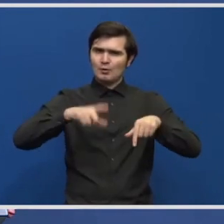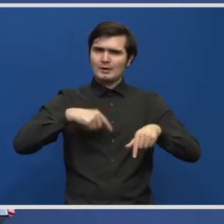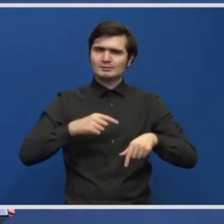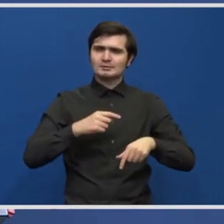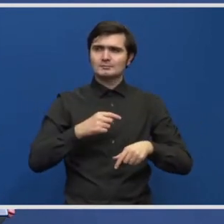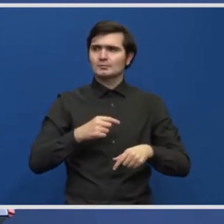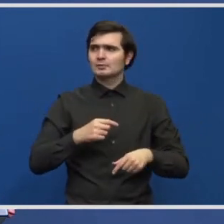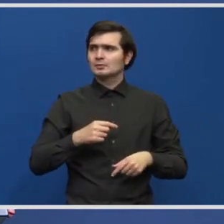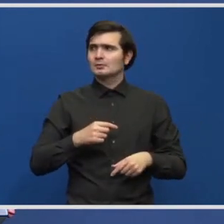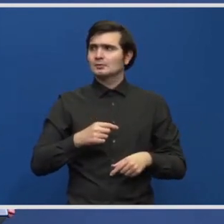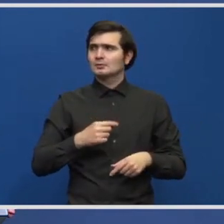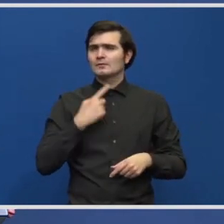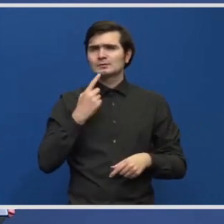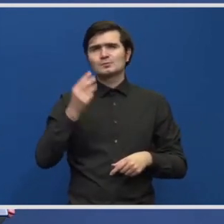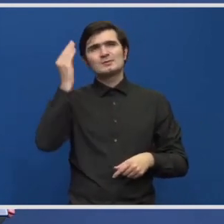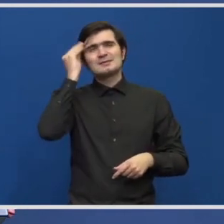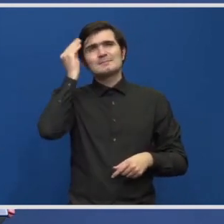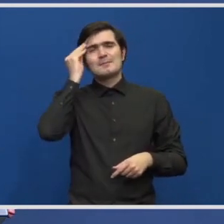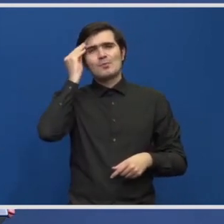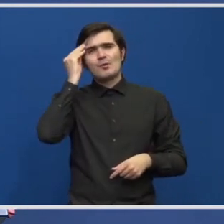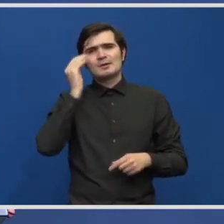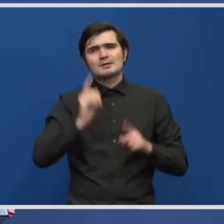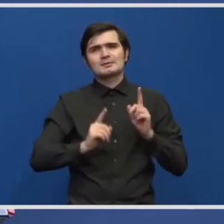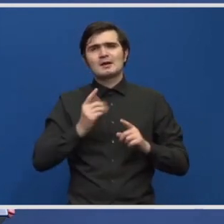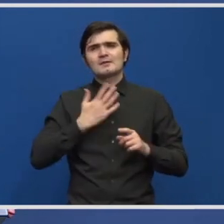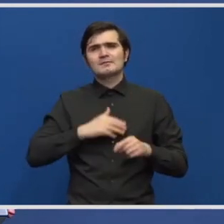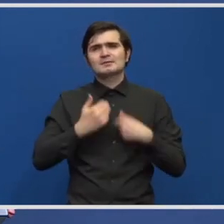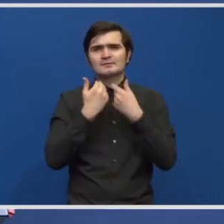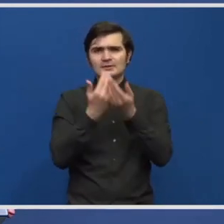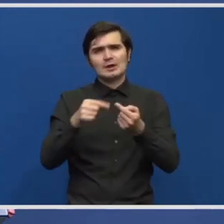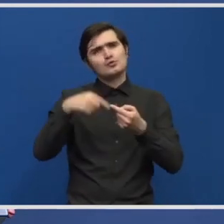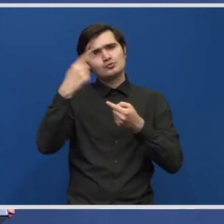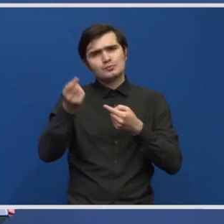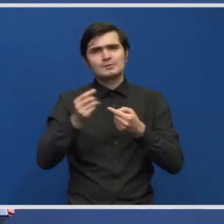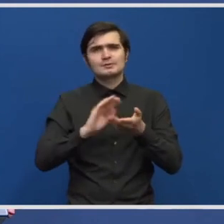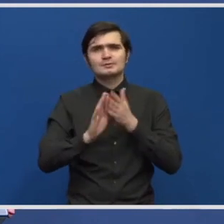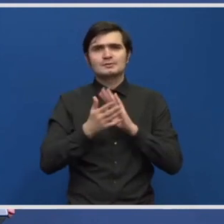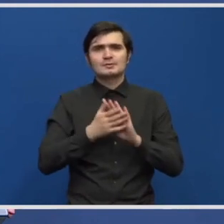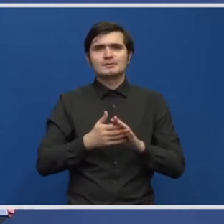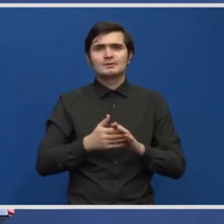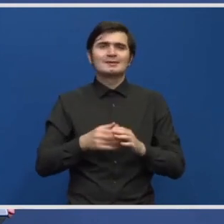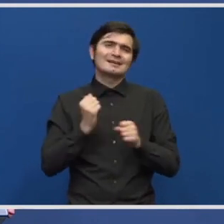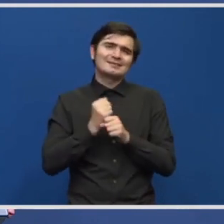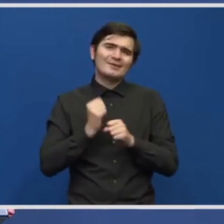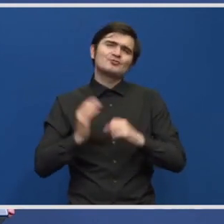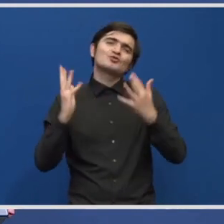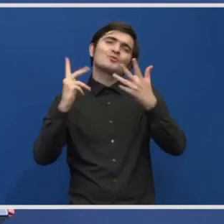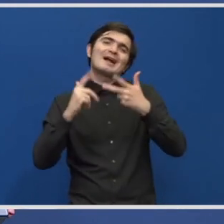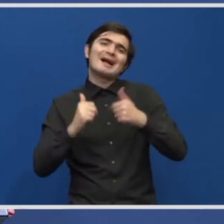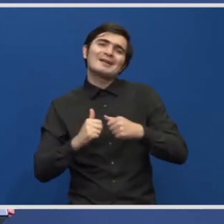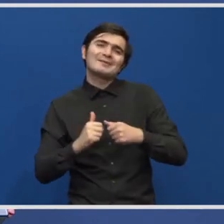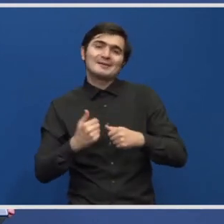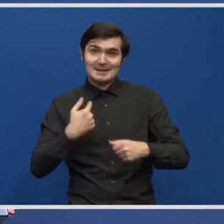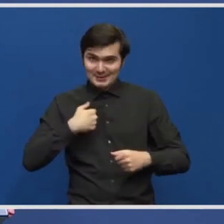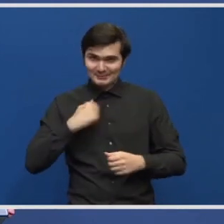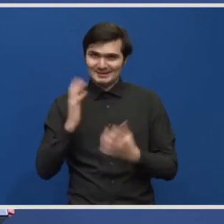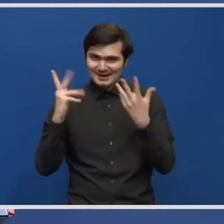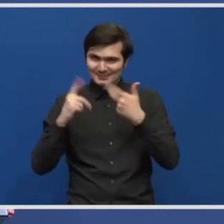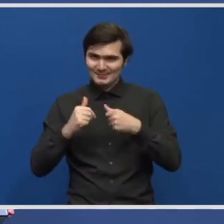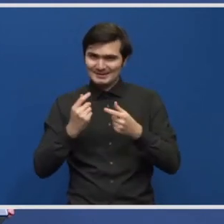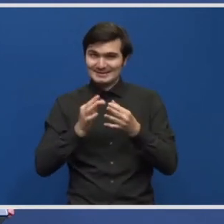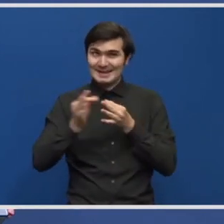O să citesc dimensiunile din memorie. V-aș ruga dacă pot să vi-l dau efectiv ulterior după. Poate face și un calcul ca să știi Să fac toată o calculă?